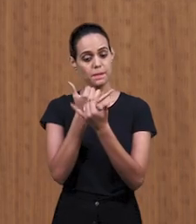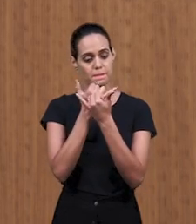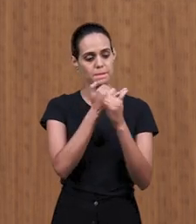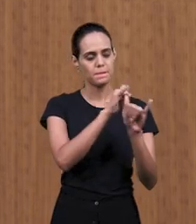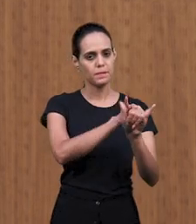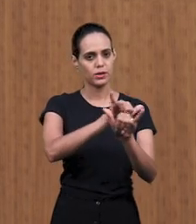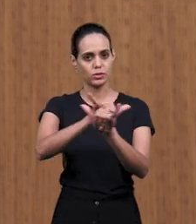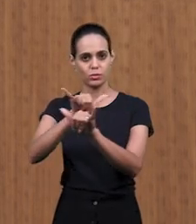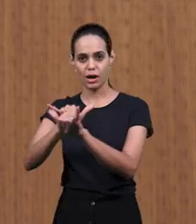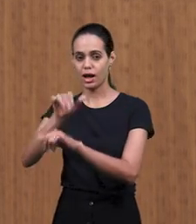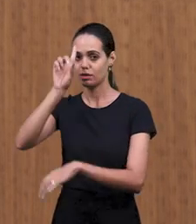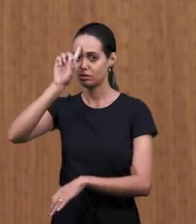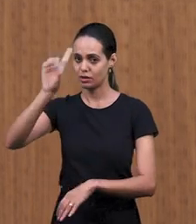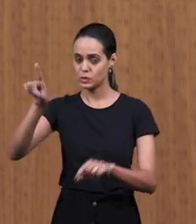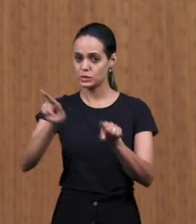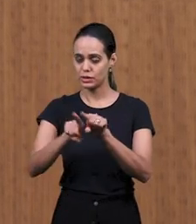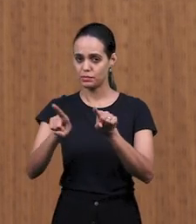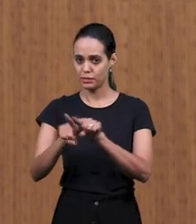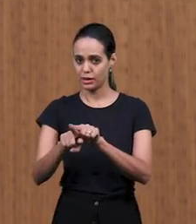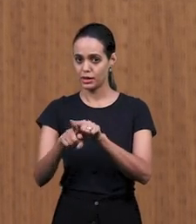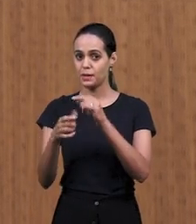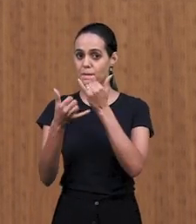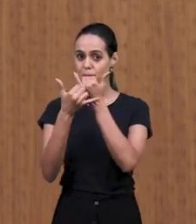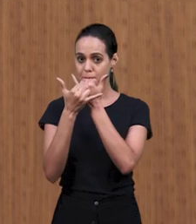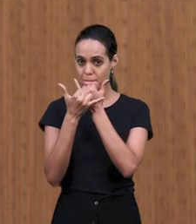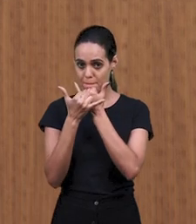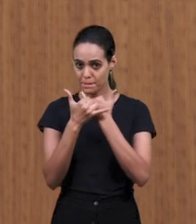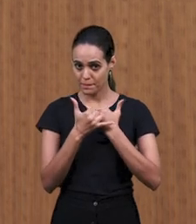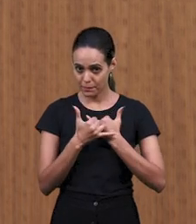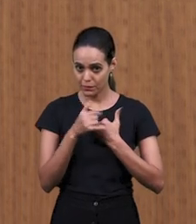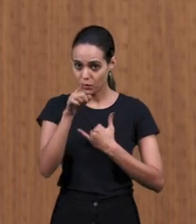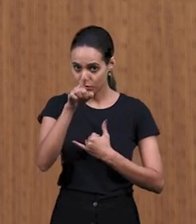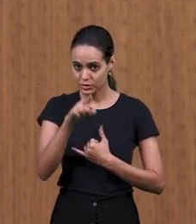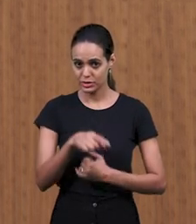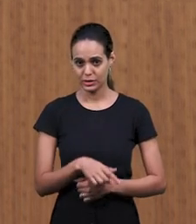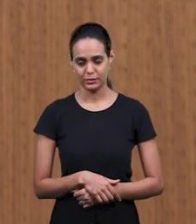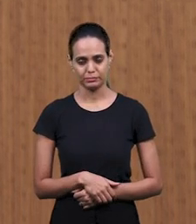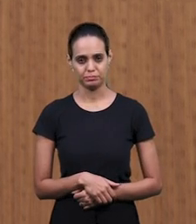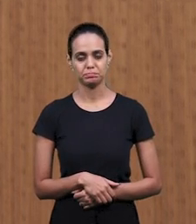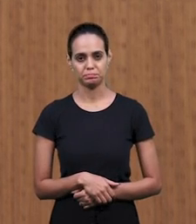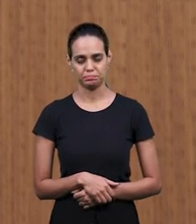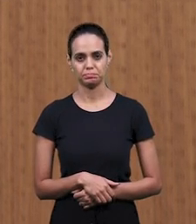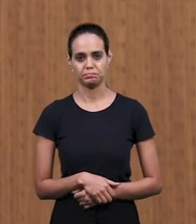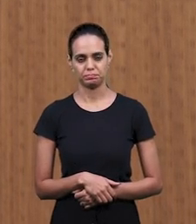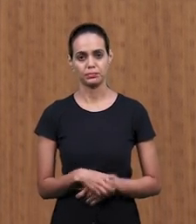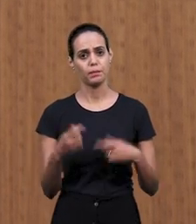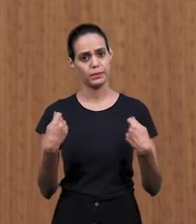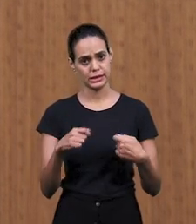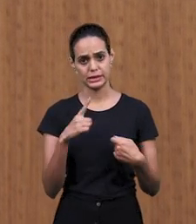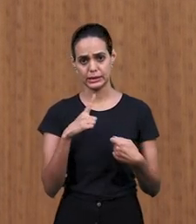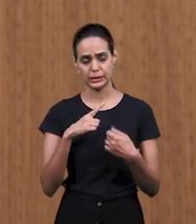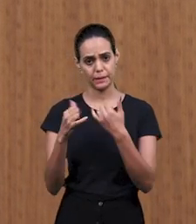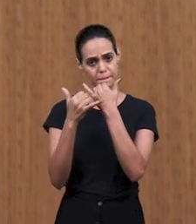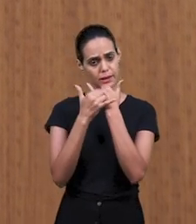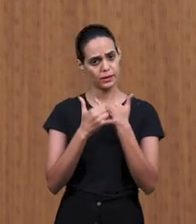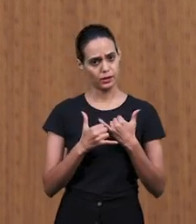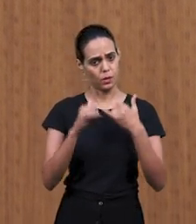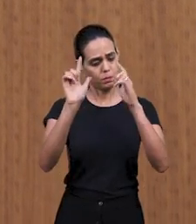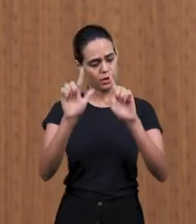Небесный простит вас. Без прощения нет молитвы. И так Бог показал введение одному женщину в одну. 35